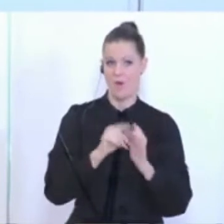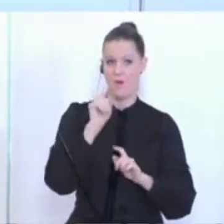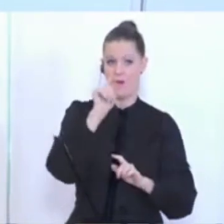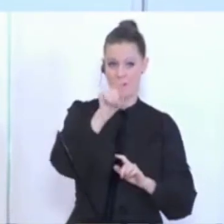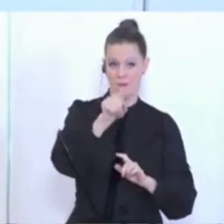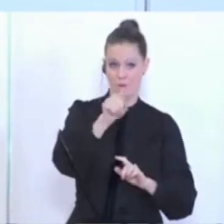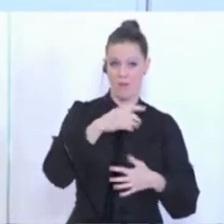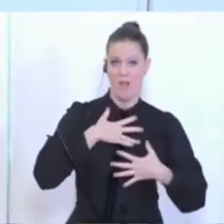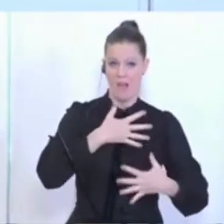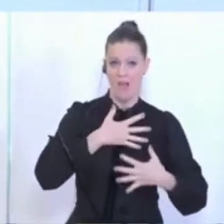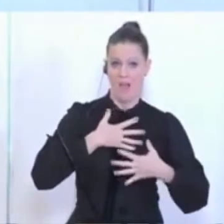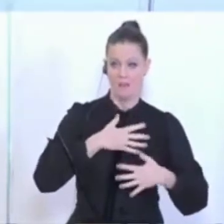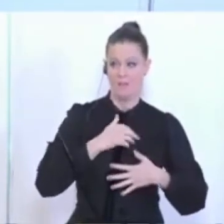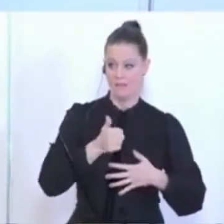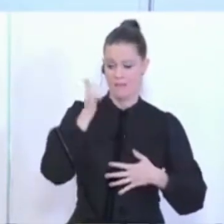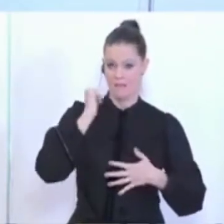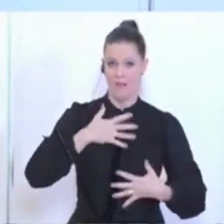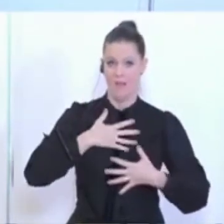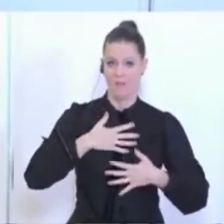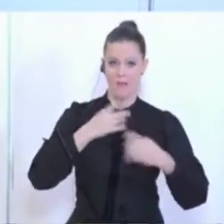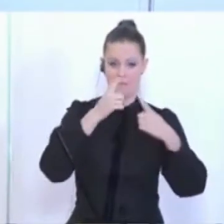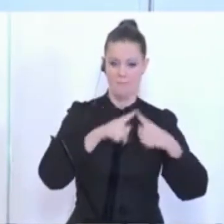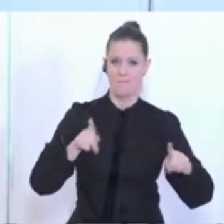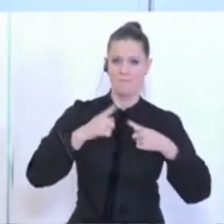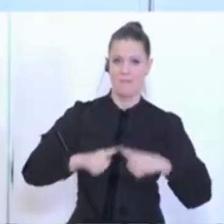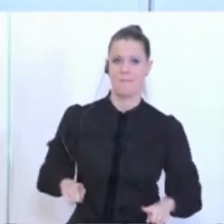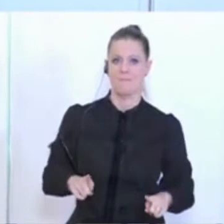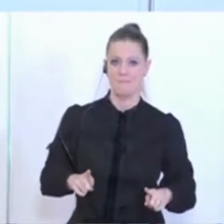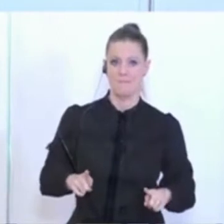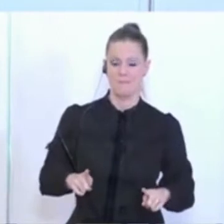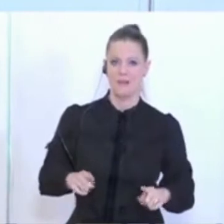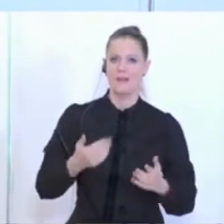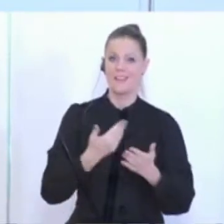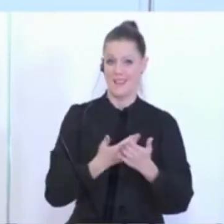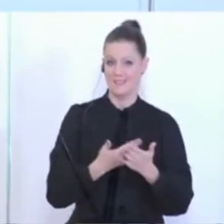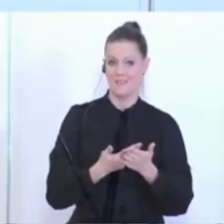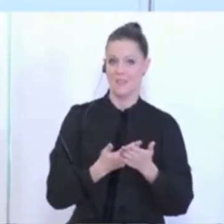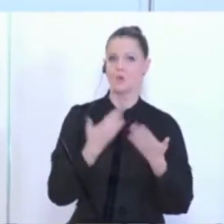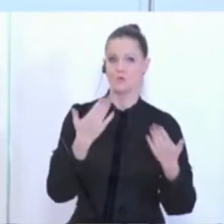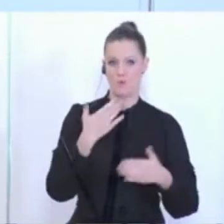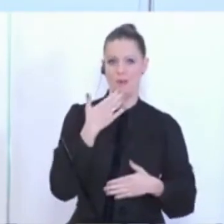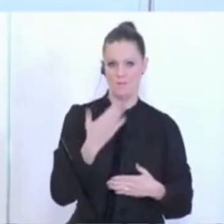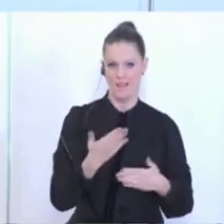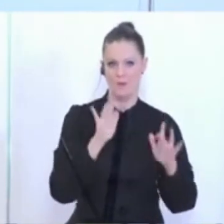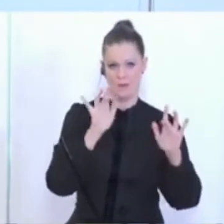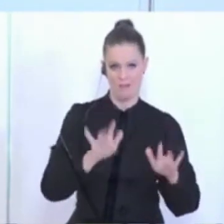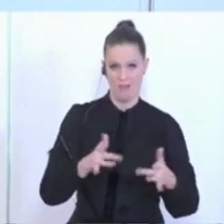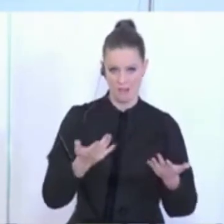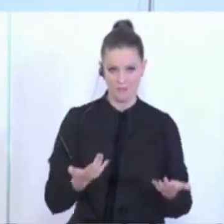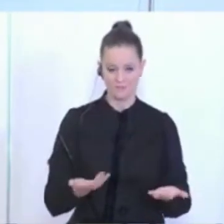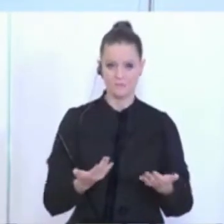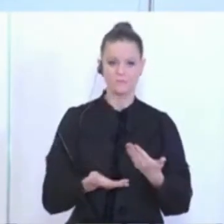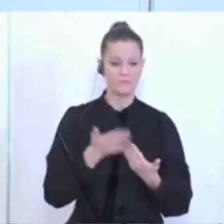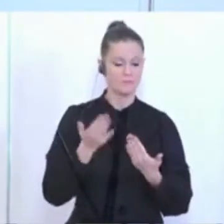Einatemverhalten und deshalb kommen hier solche Empfehlungen zustande. Beim